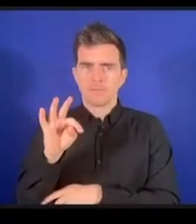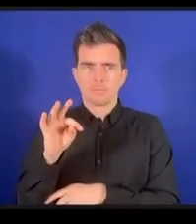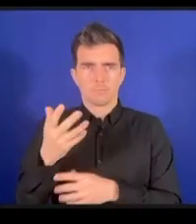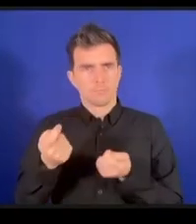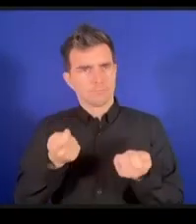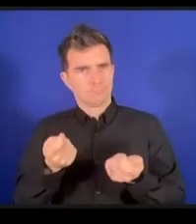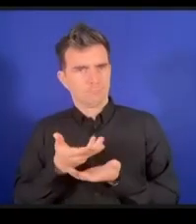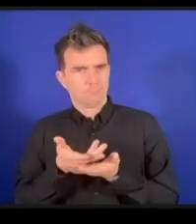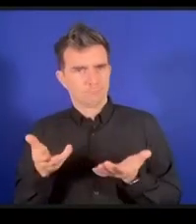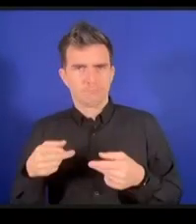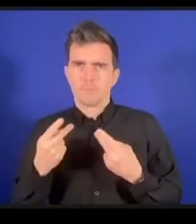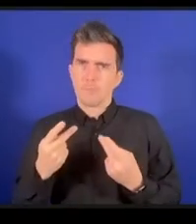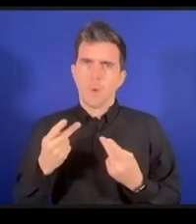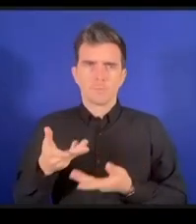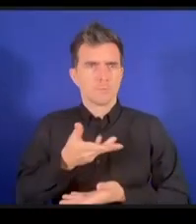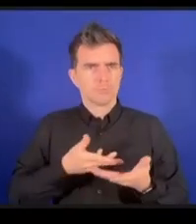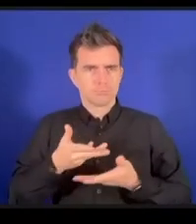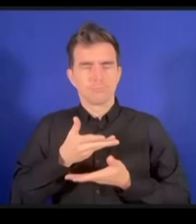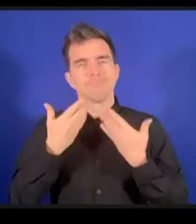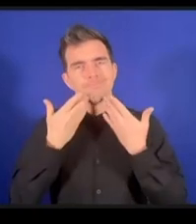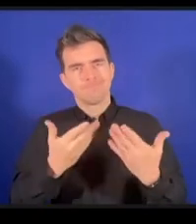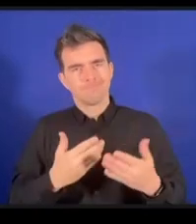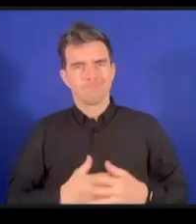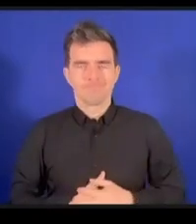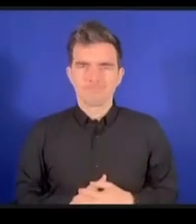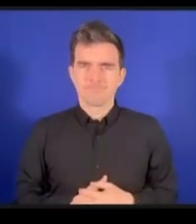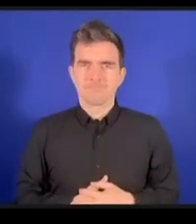ったことを感謝申し上ますありがとうございますありがとうございます